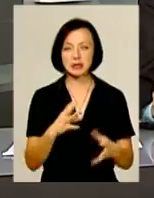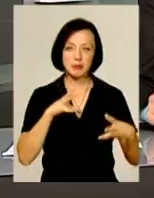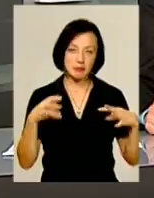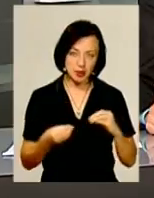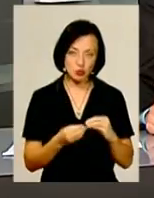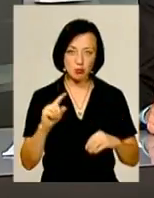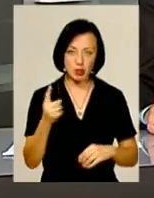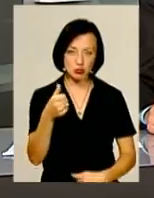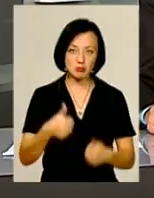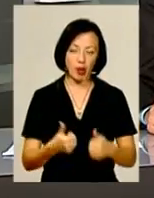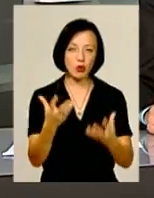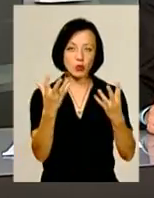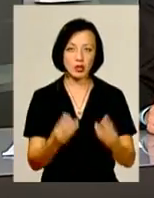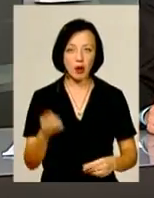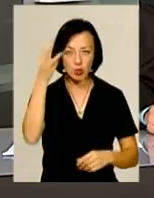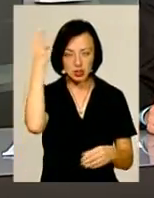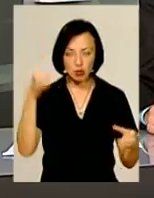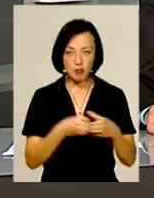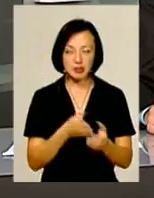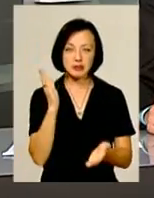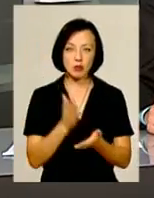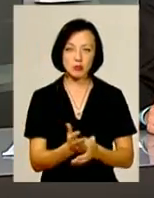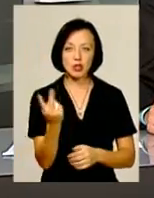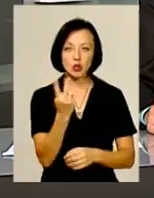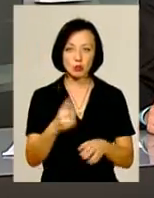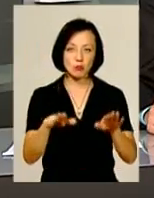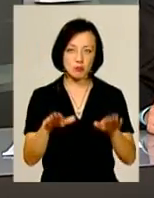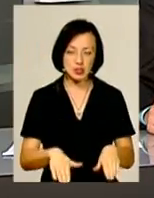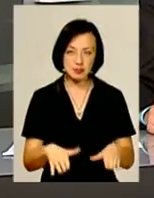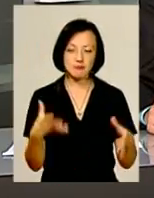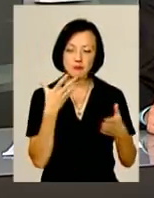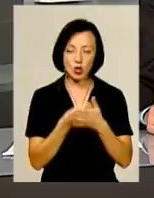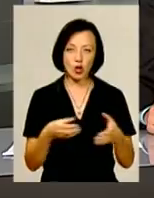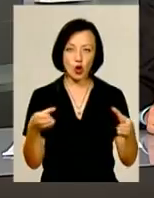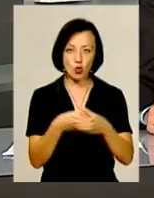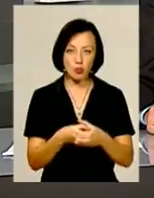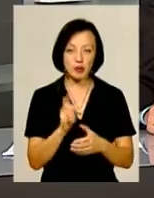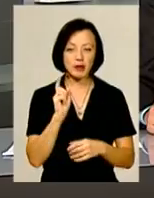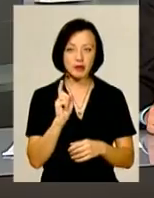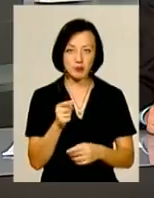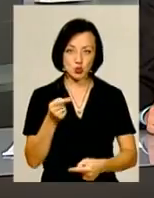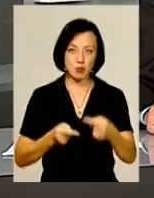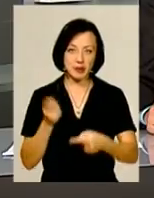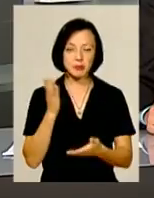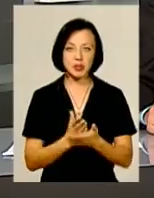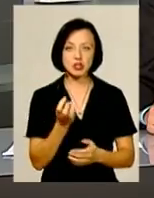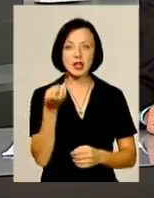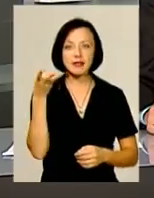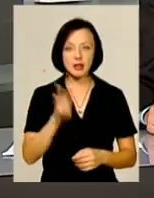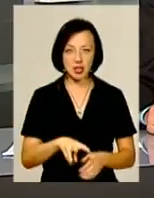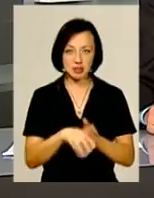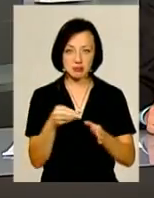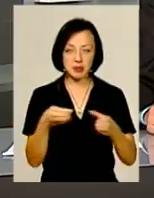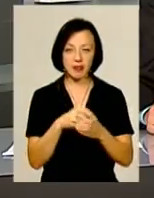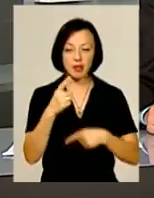підсумками першого змагального дня, подільська команда знаходиться на другій позиції у своїй групі. Там її суперниками є ще три збірні.